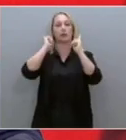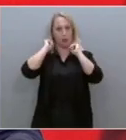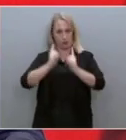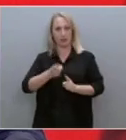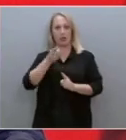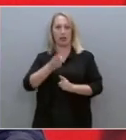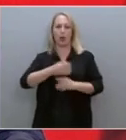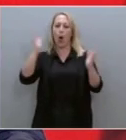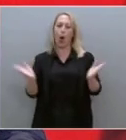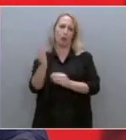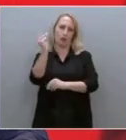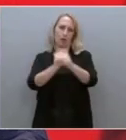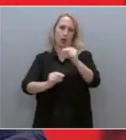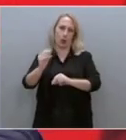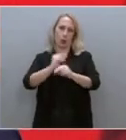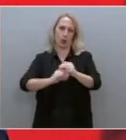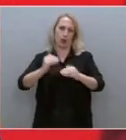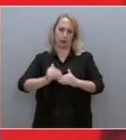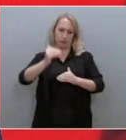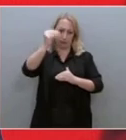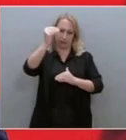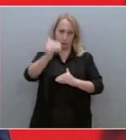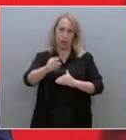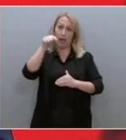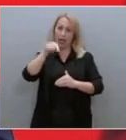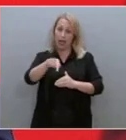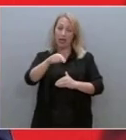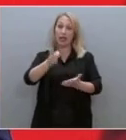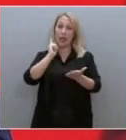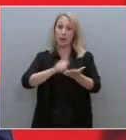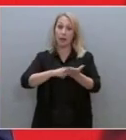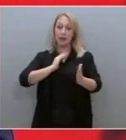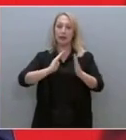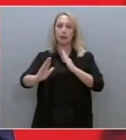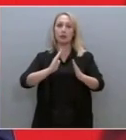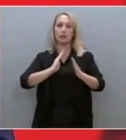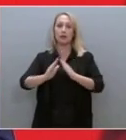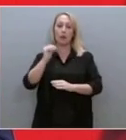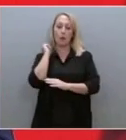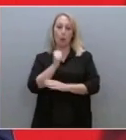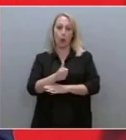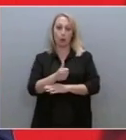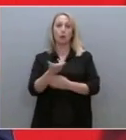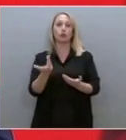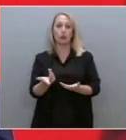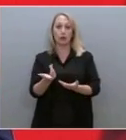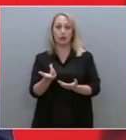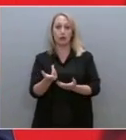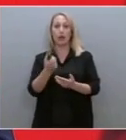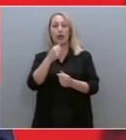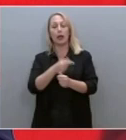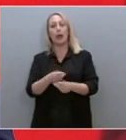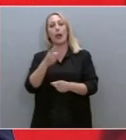λαϊκή δημιουργία, στην επόμενη εκλογική αναμέτρηση, δίνοντας με έμφαση